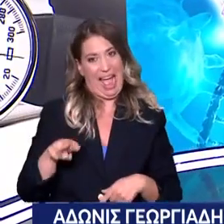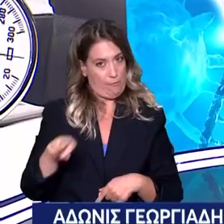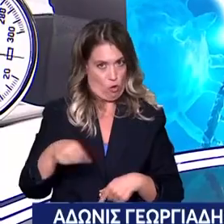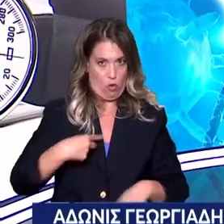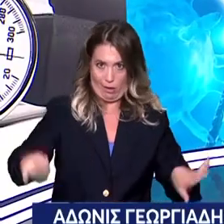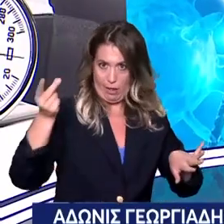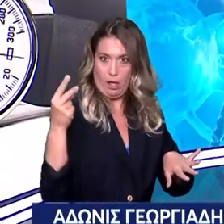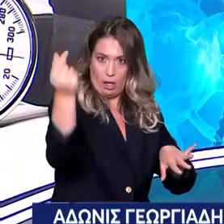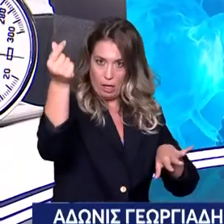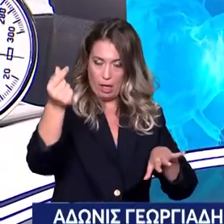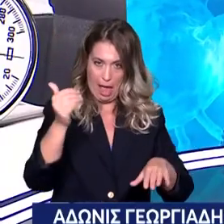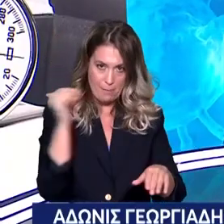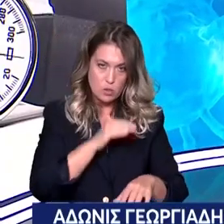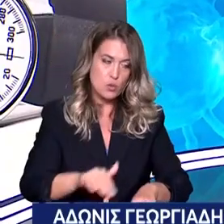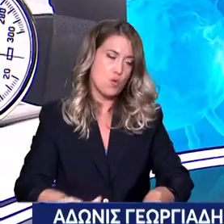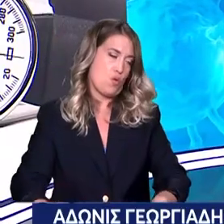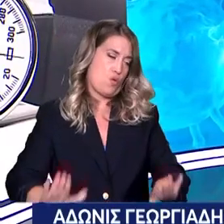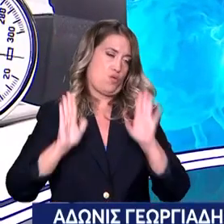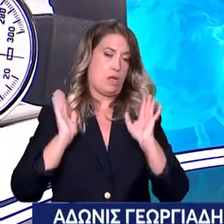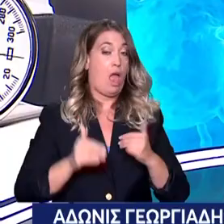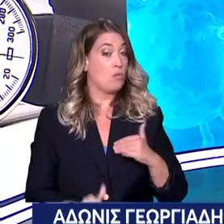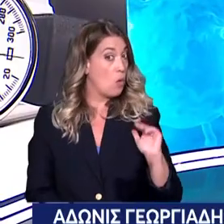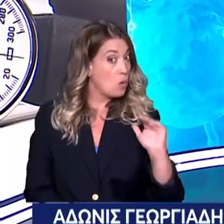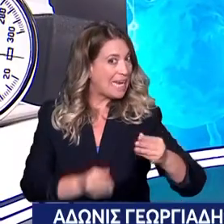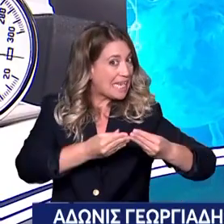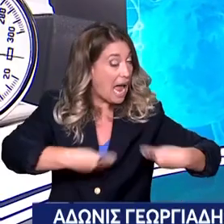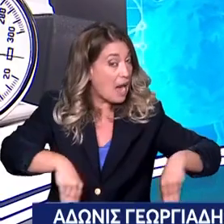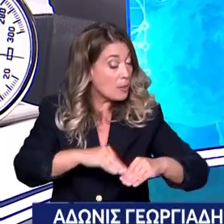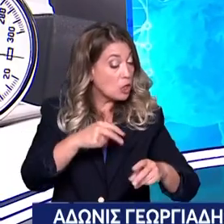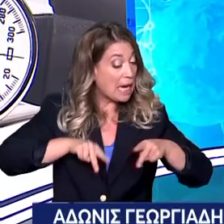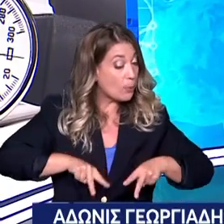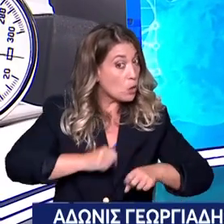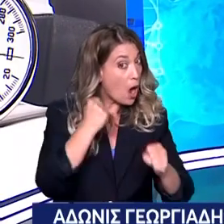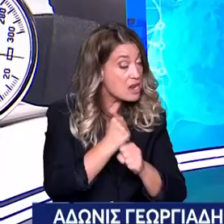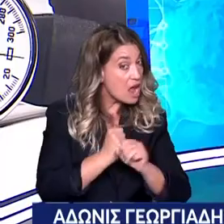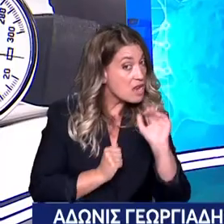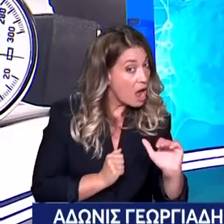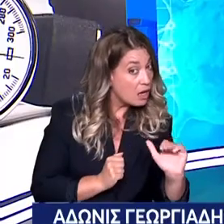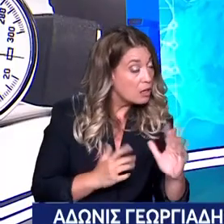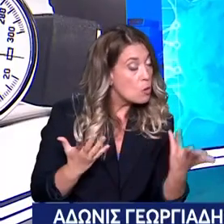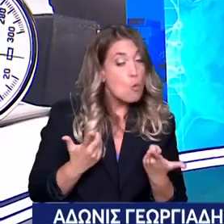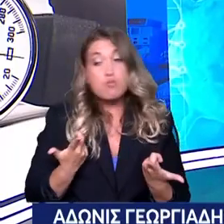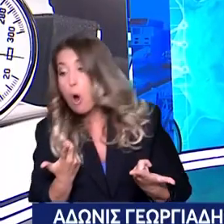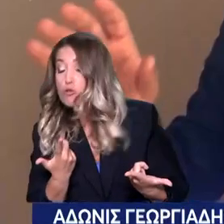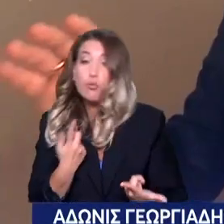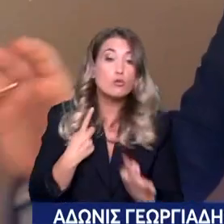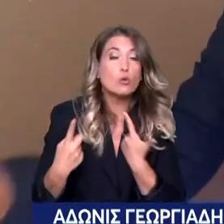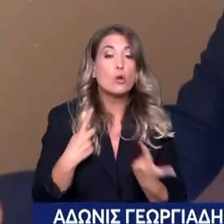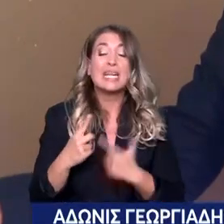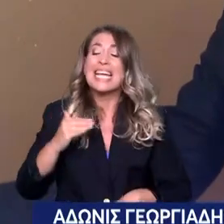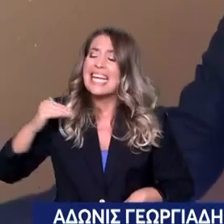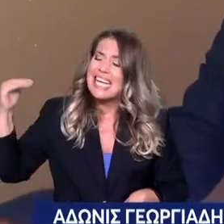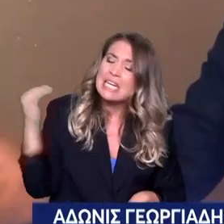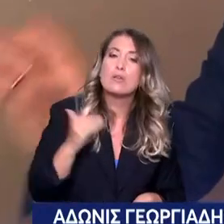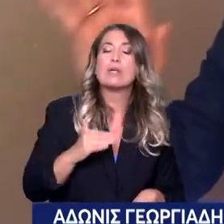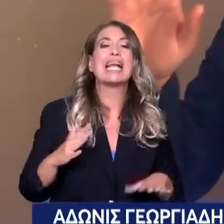Με την κυρία Κεραμέως προσλαμβάνουμε έμαστον της ΔΥΠΑ πολλούς τραυματιοφορείς. Με τον κ. Θεμπιστοκλέο φτιάχνουμε διάταξη για να μπορέσουμε να κάνουμε γρηγορότερα